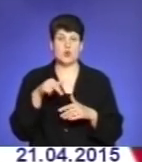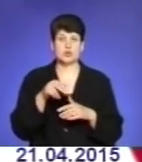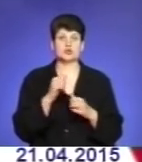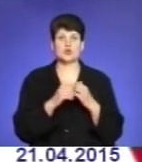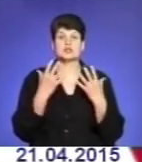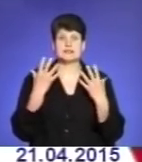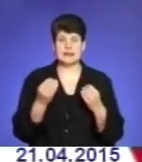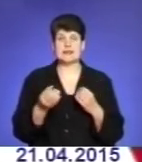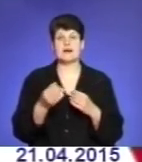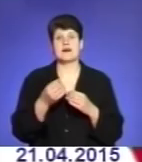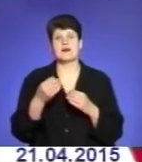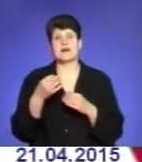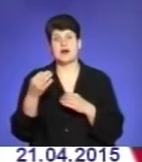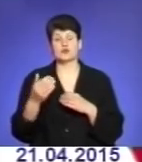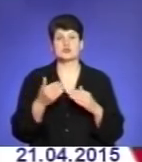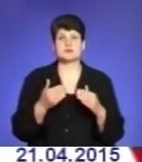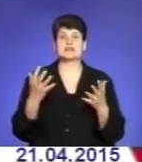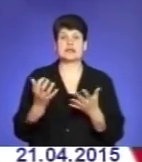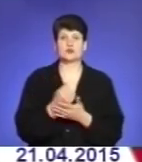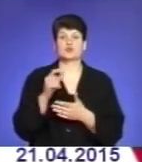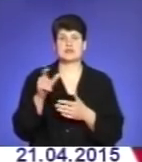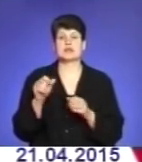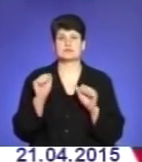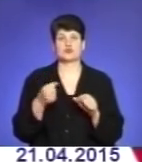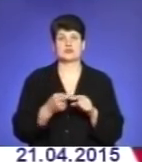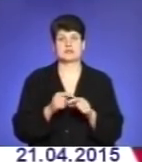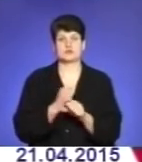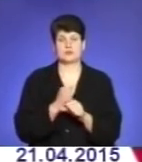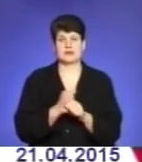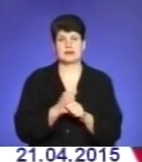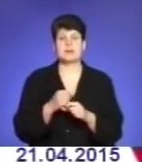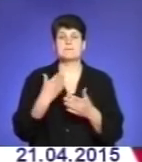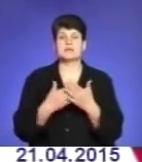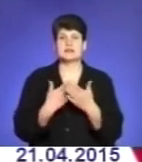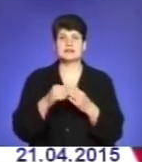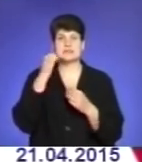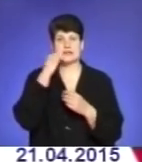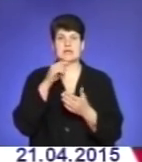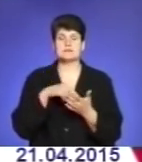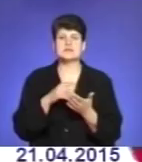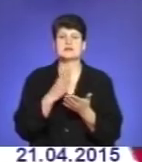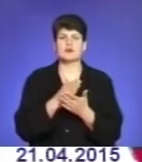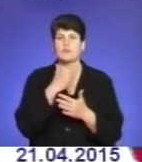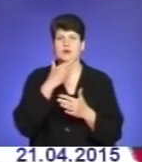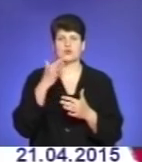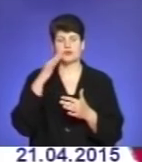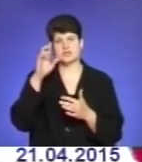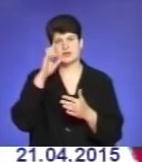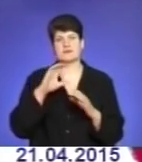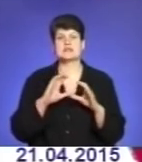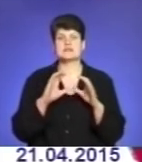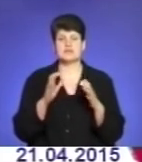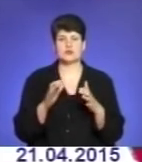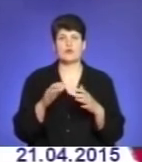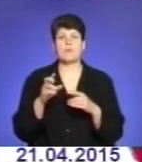то рано чи пізно зайдуться люди, які будуть готові це все втілювати. Макети старовинних міст є у багатьох країнах світу, зокрема Польщі,